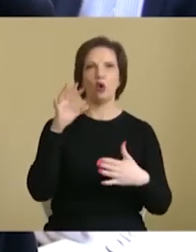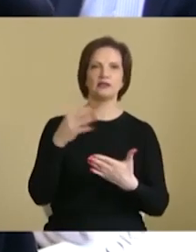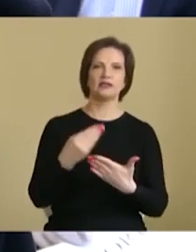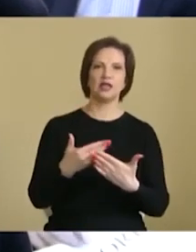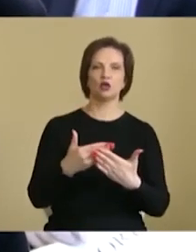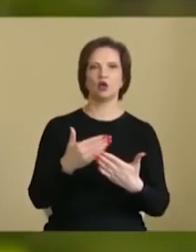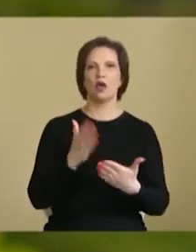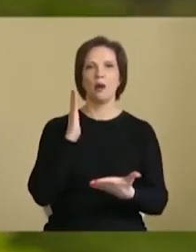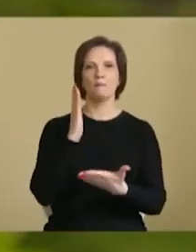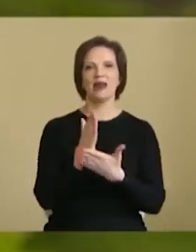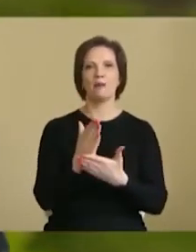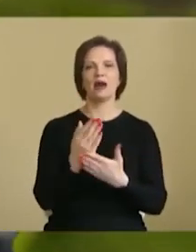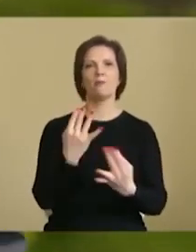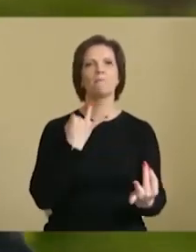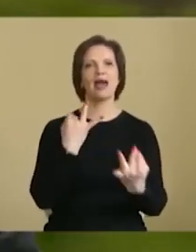оцінює прямі перемовини